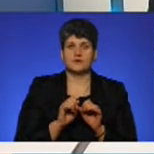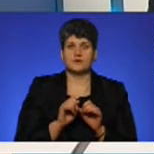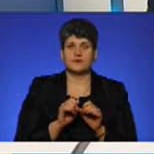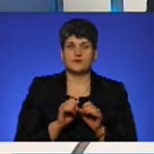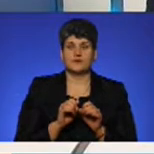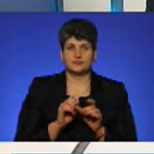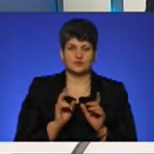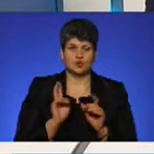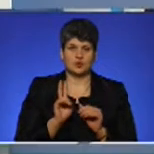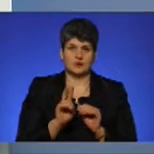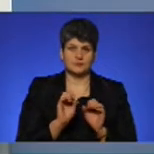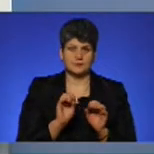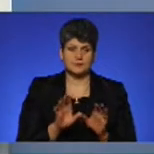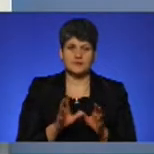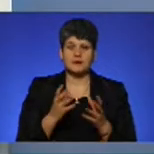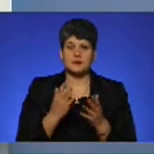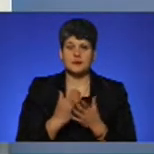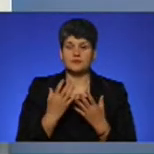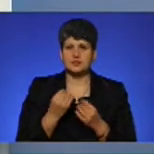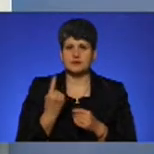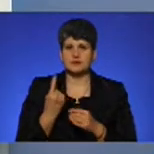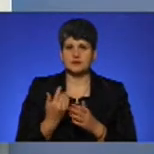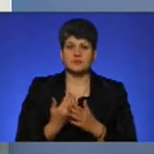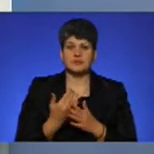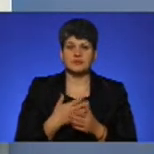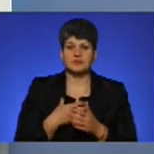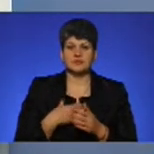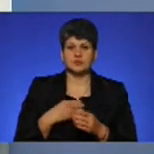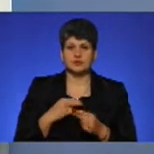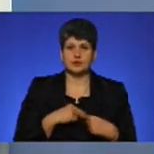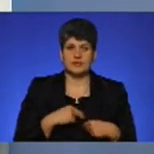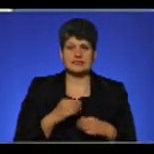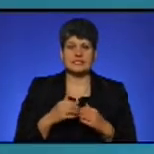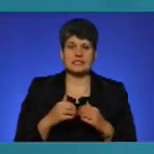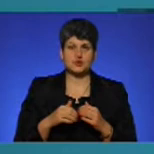тролейбусів. Маємо ще один сюжет наших колег з Херсону. Дивимось.